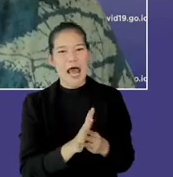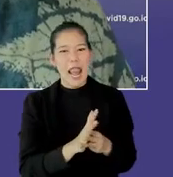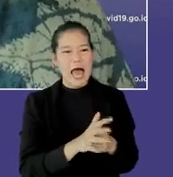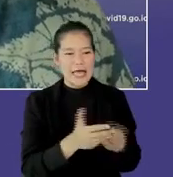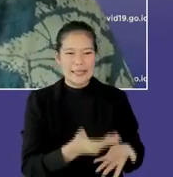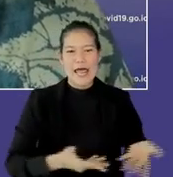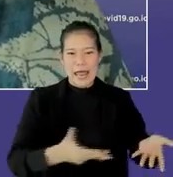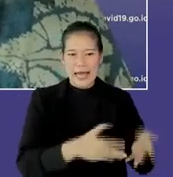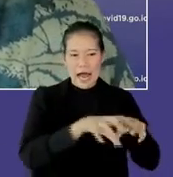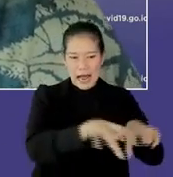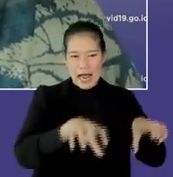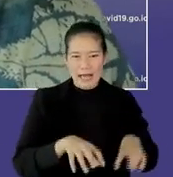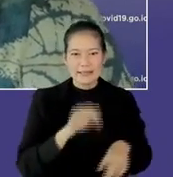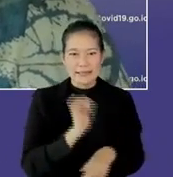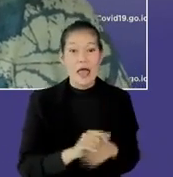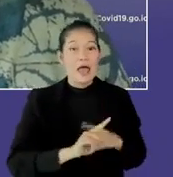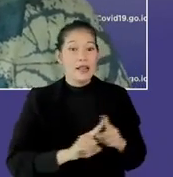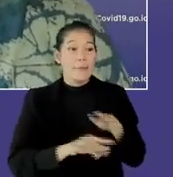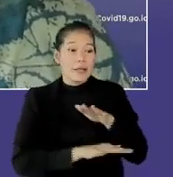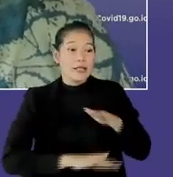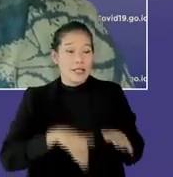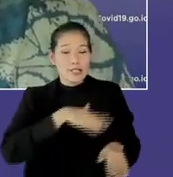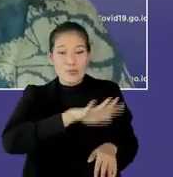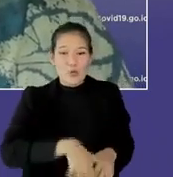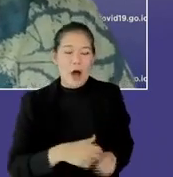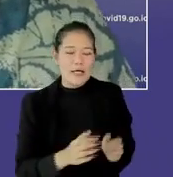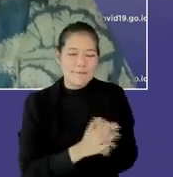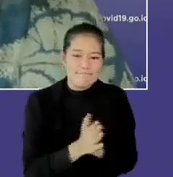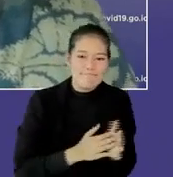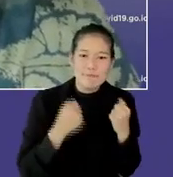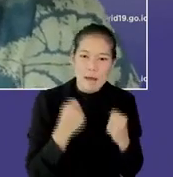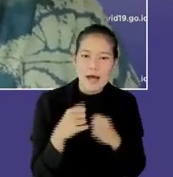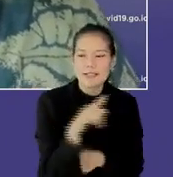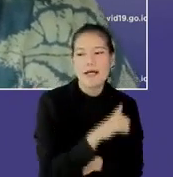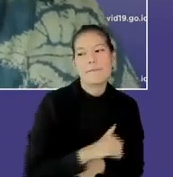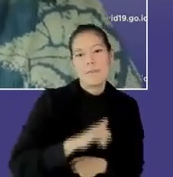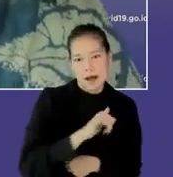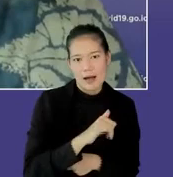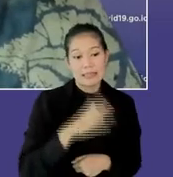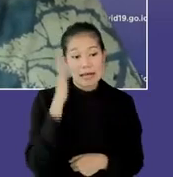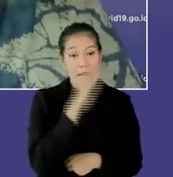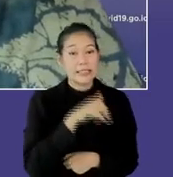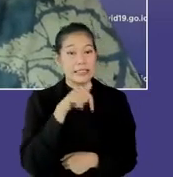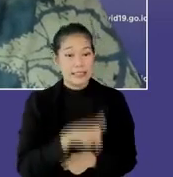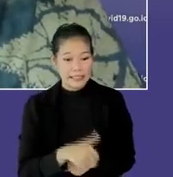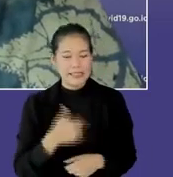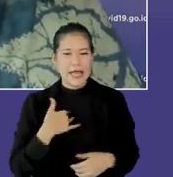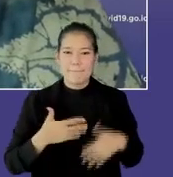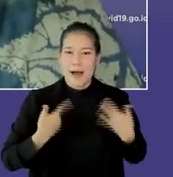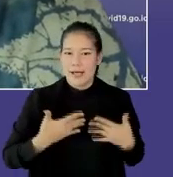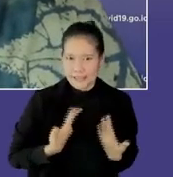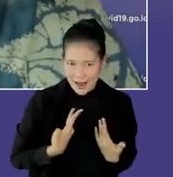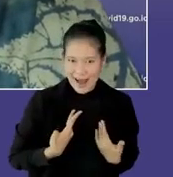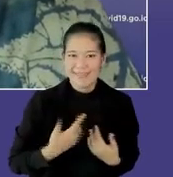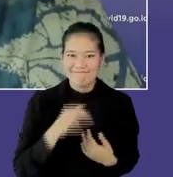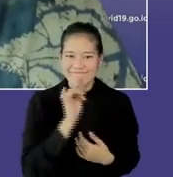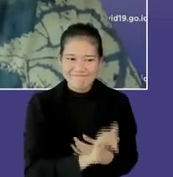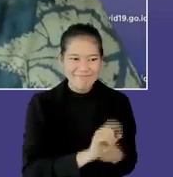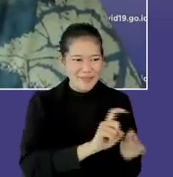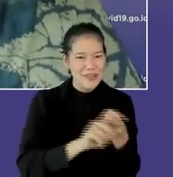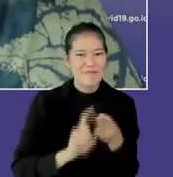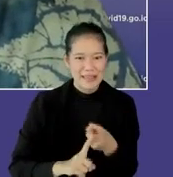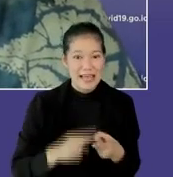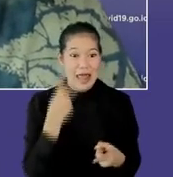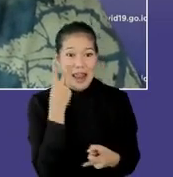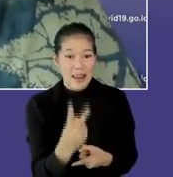ceritanya agak berbeda, tapi pada dasarnya, semua punya semangat yang sama, kalau saya lihat sekarang, hari ini saya bisa bahagia, jadi teman-teman, sobat status